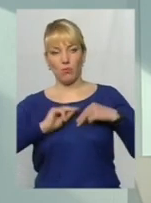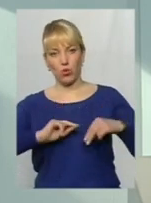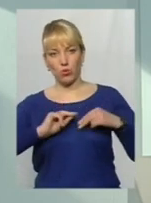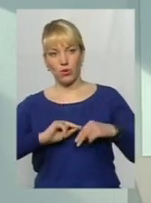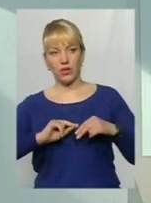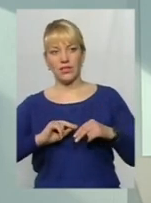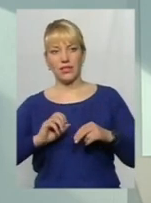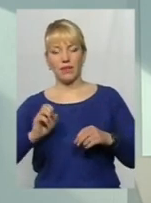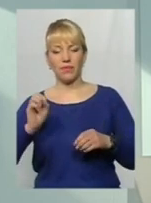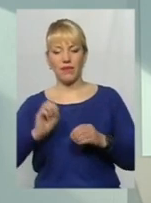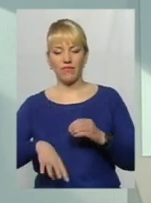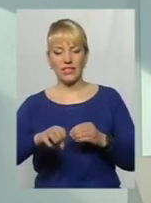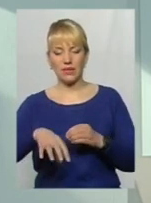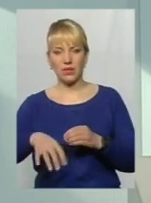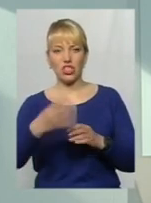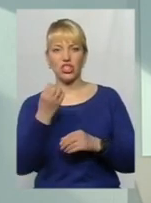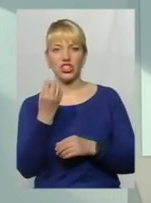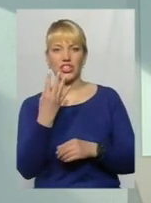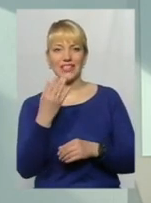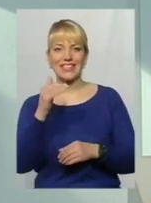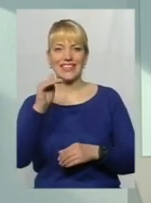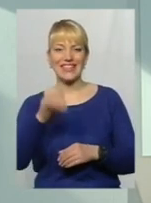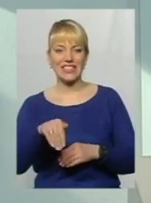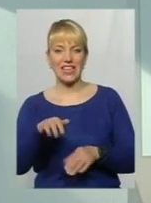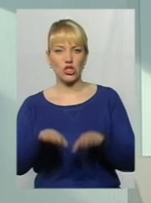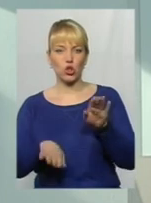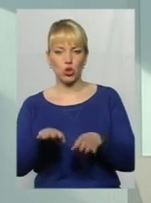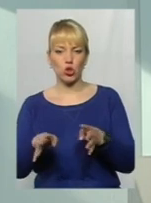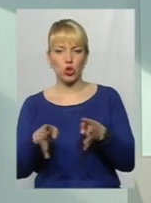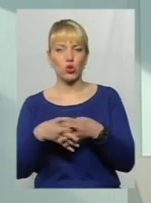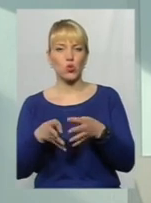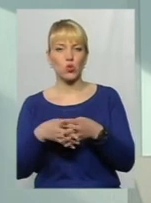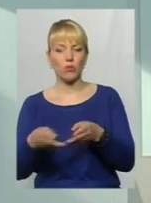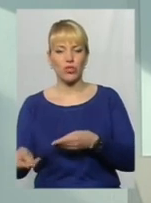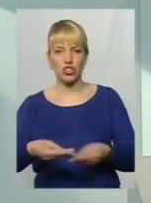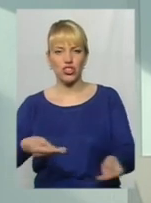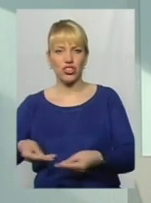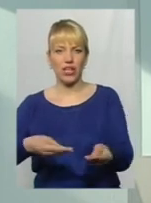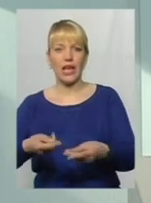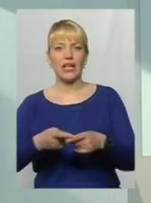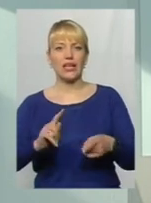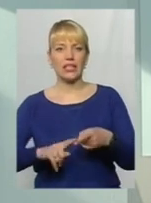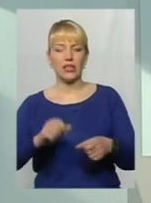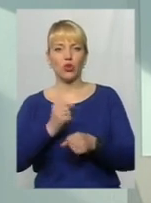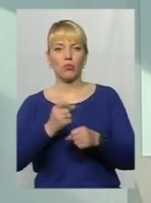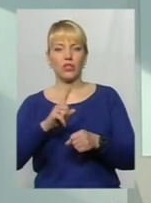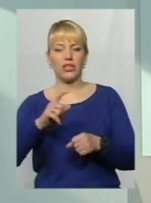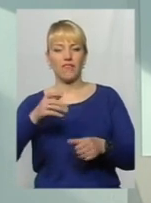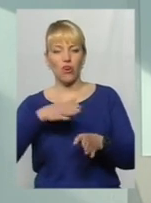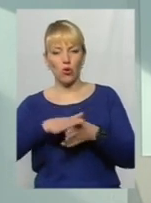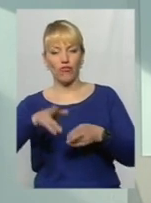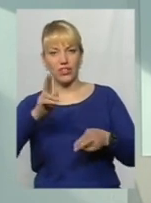висипати 14 тисяч тонн суміші, ті роботи, які ми виконували в кінці, вони